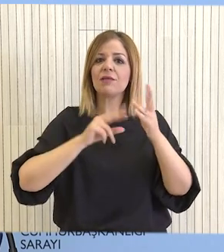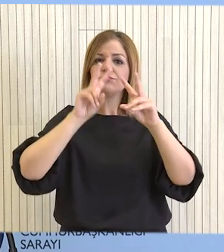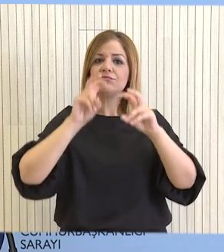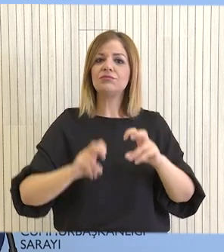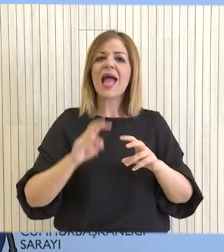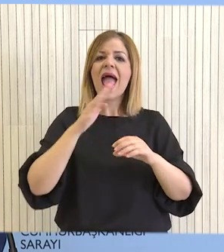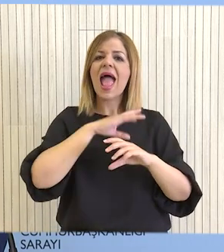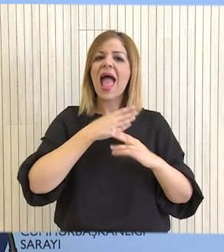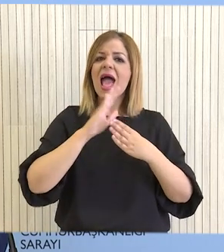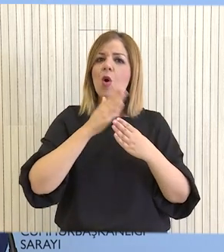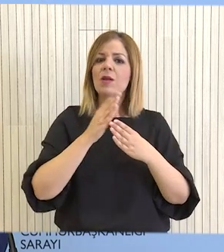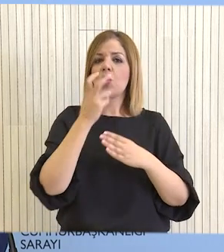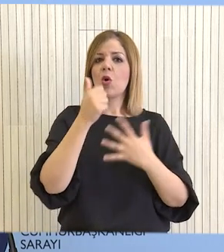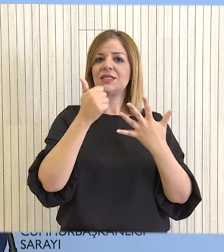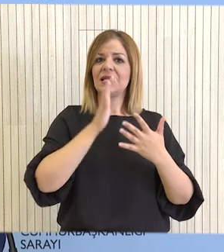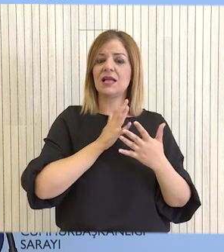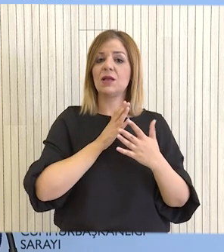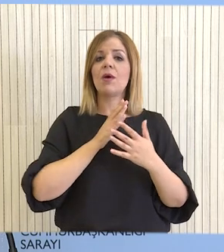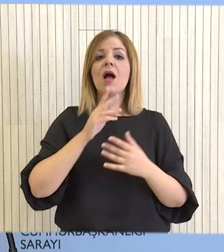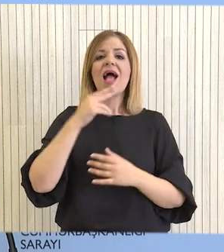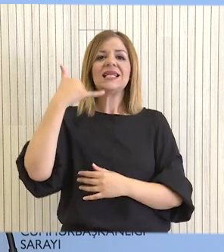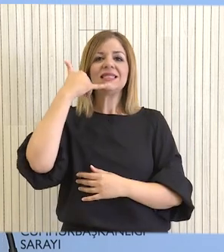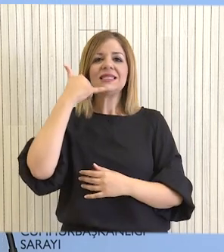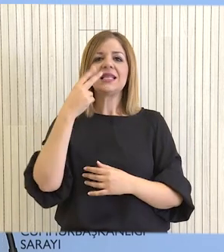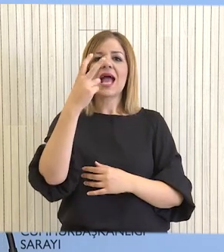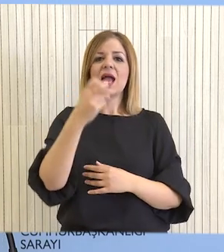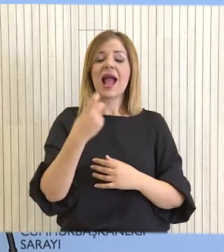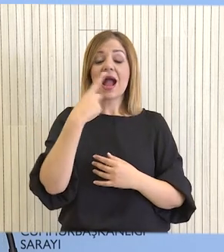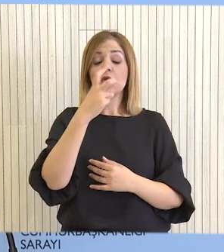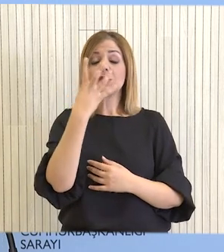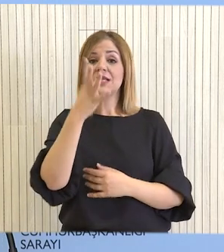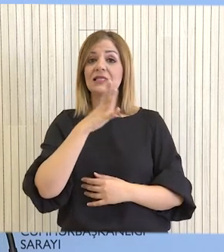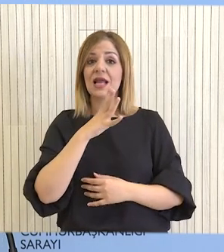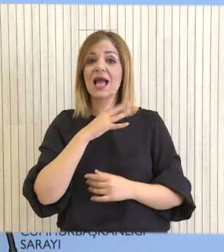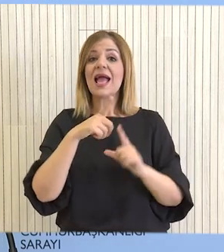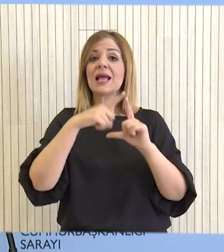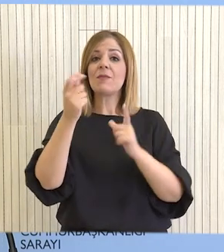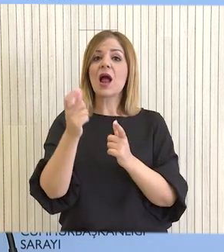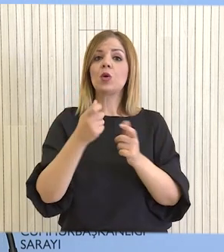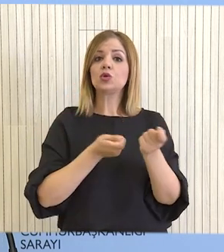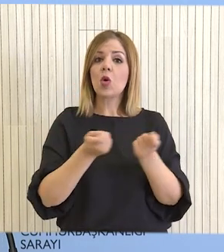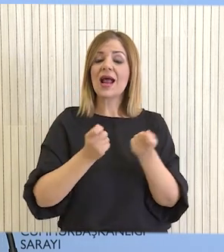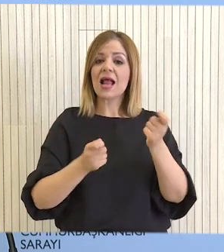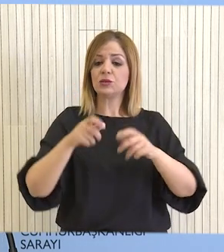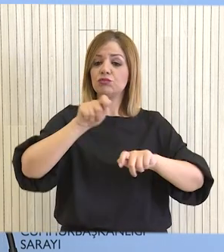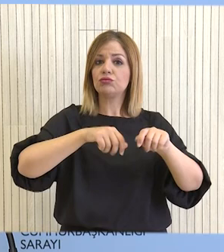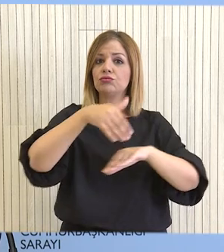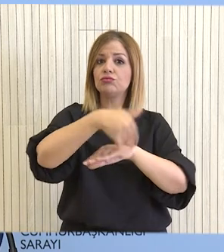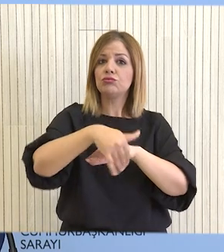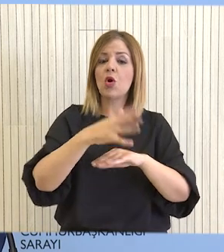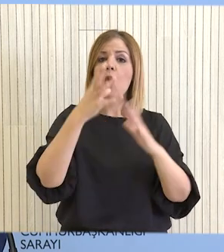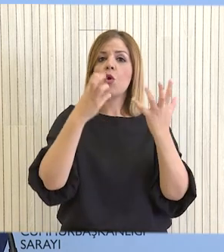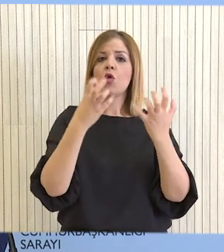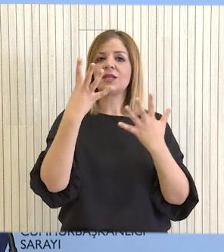Εργολητών 26 Αρχή Τηλεπικοινωνιών Κύπρο 124 Κυπριακός Οργανισμός Αναπτύξης Γης 89